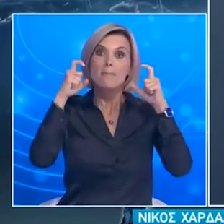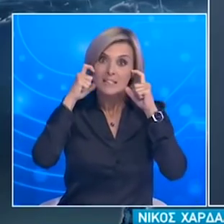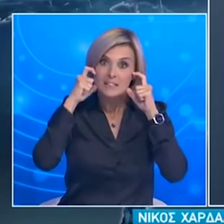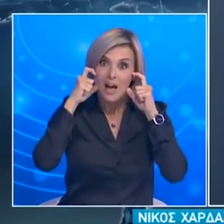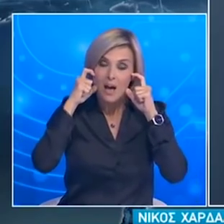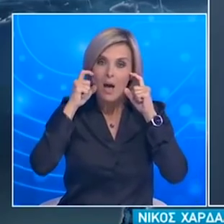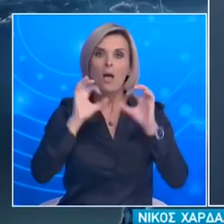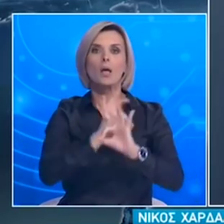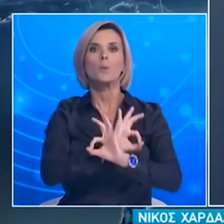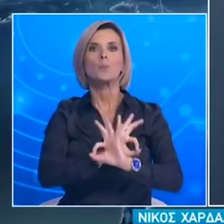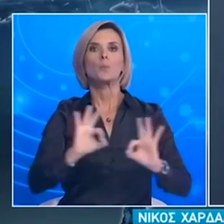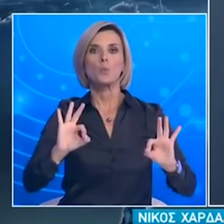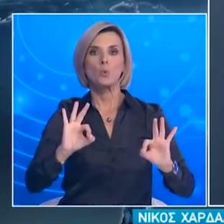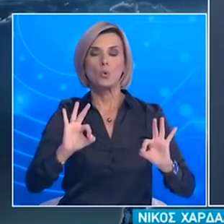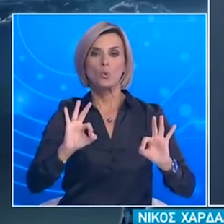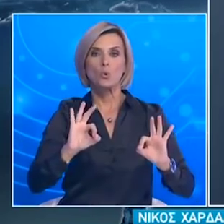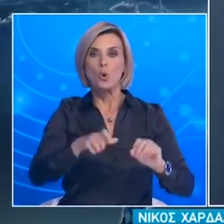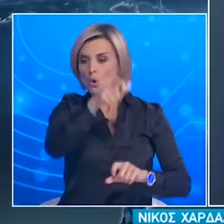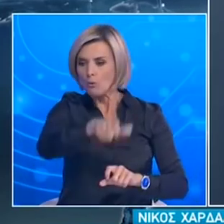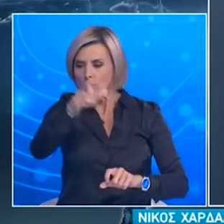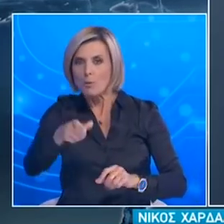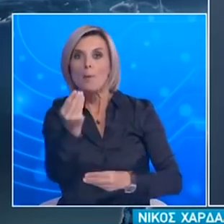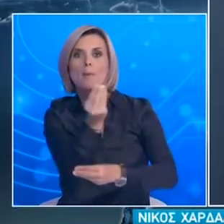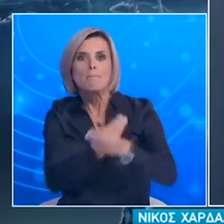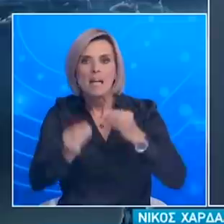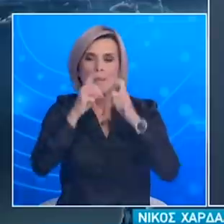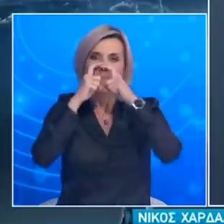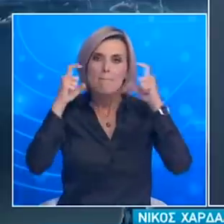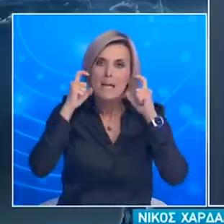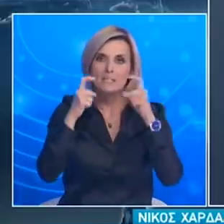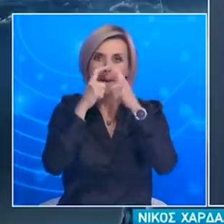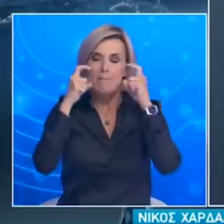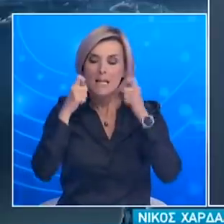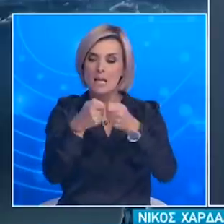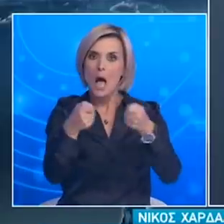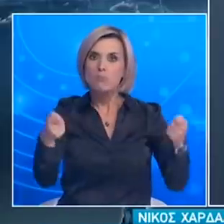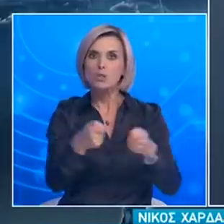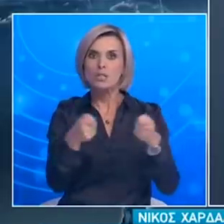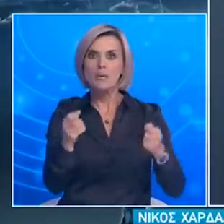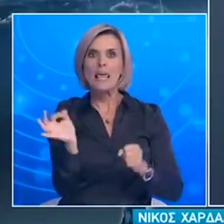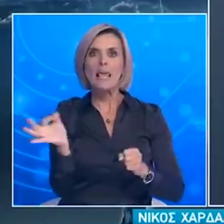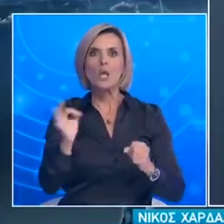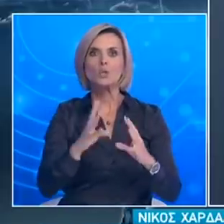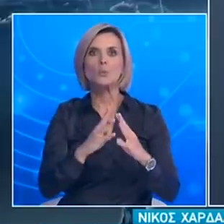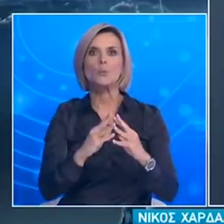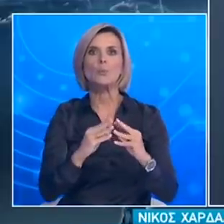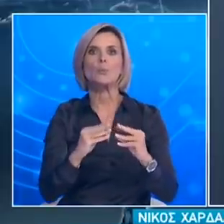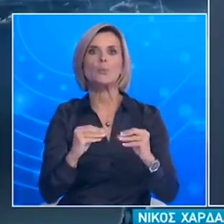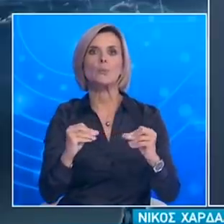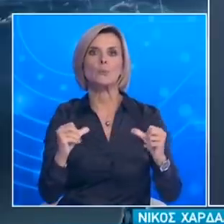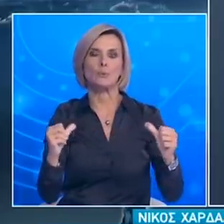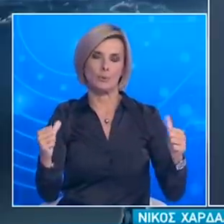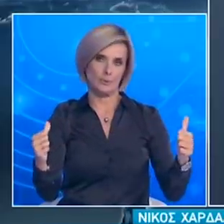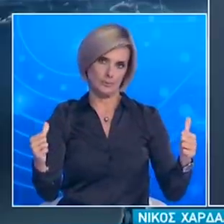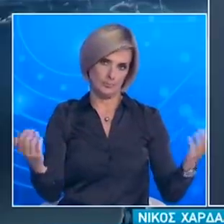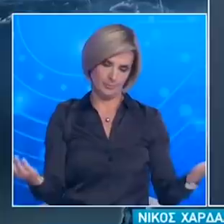χρησιμοποιούμε τη μάσκα μας όσο περισσότερο κρατάμε τις αποστάσεις τόσο πιο δύσκολα ο Υιός